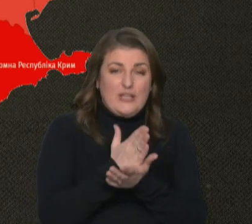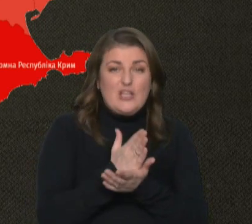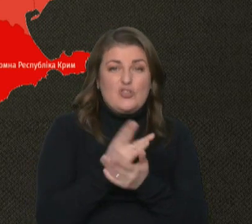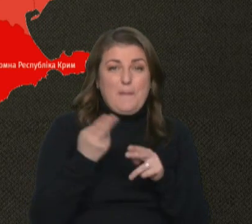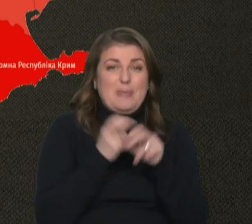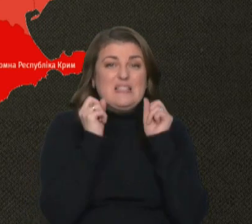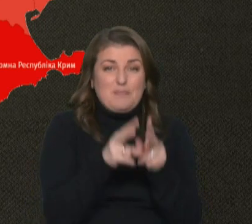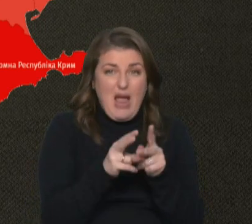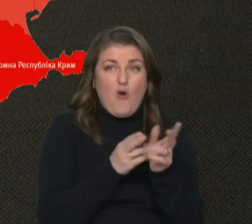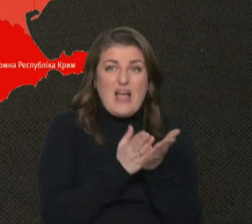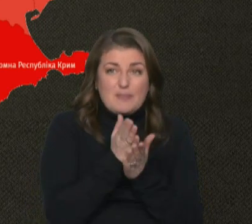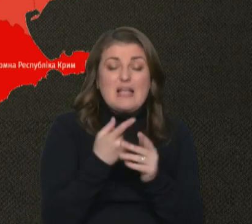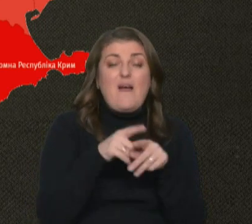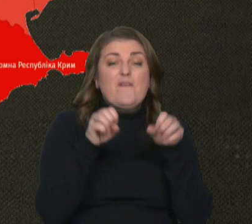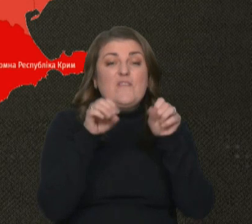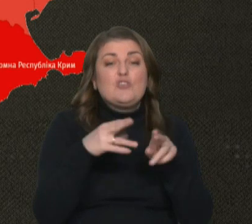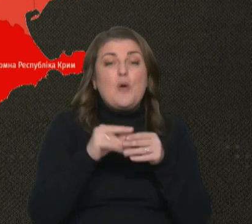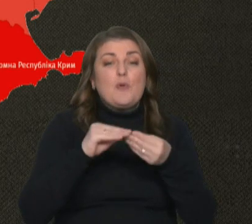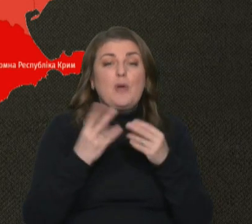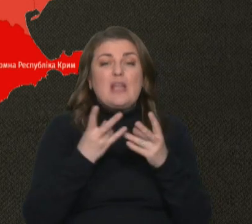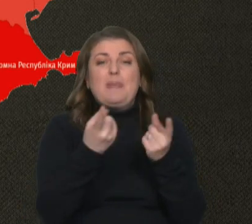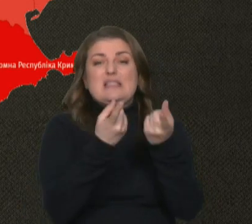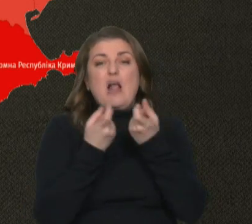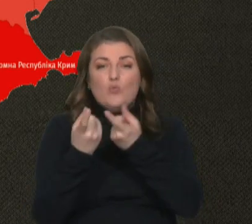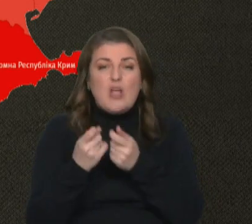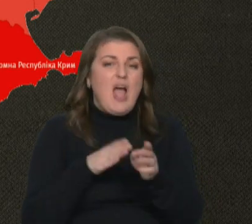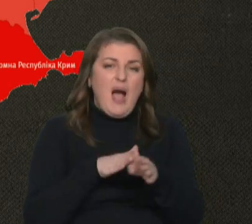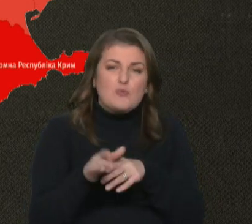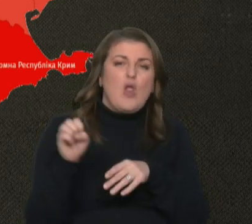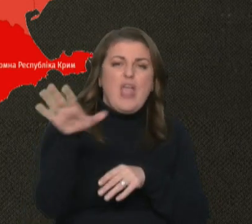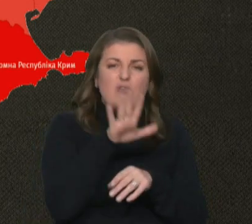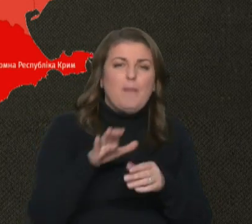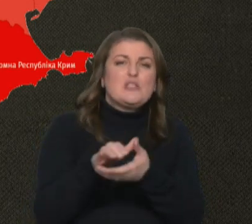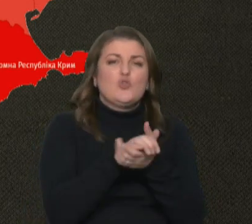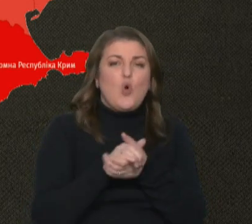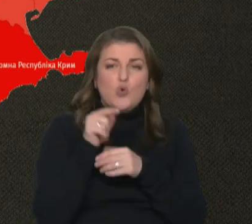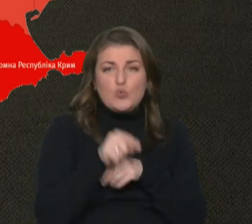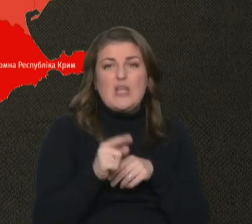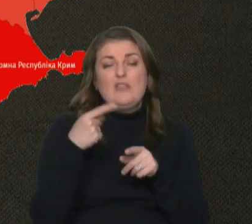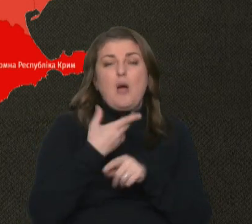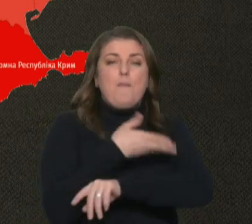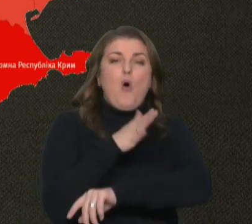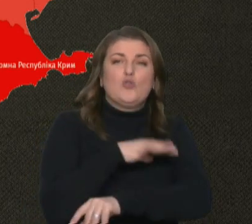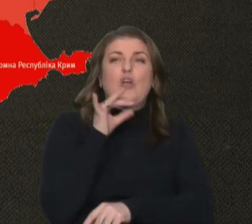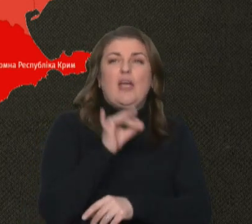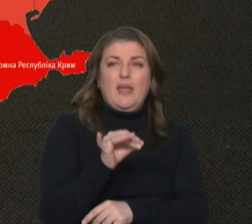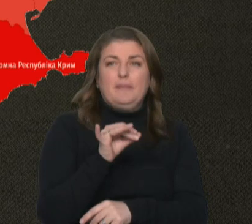безпековий, тому до вирішення цього проблеми потрібно залучати абсолютно Європейський Союз, тим паче, що Польща і